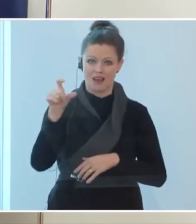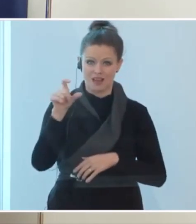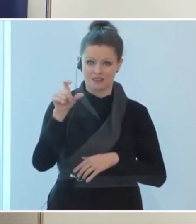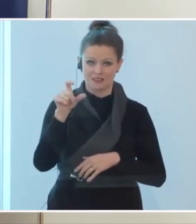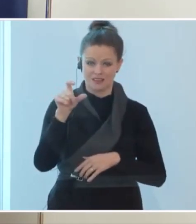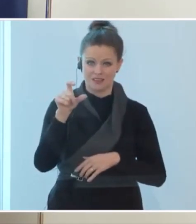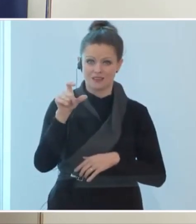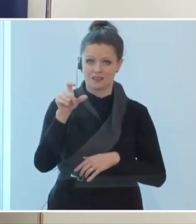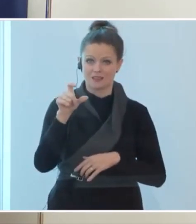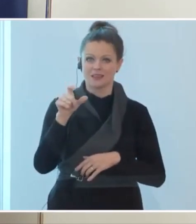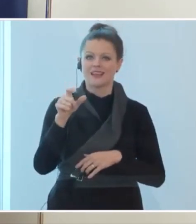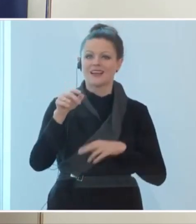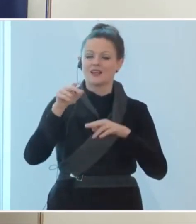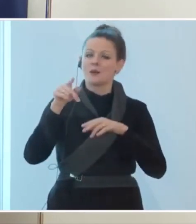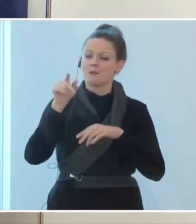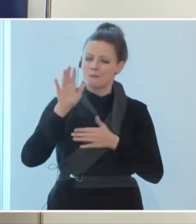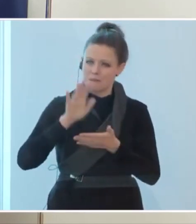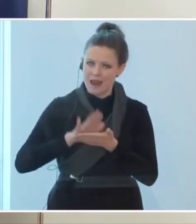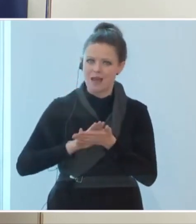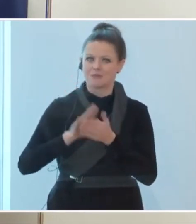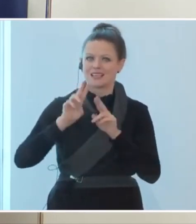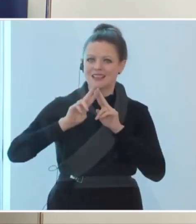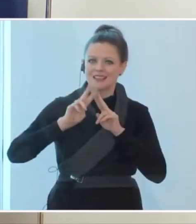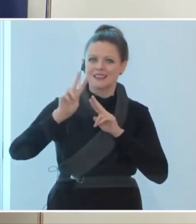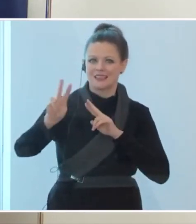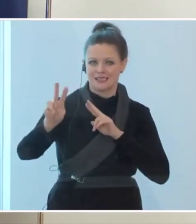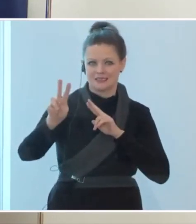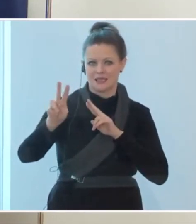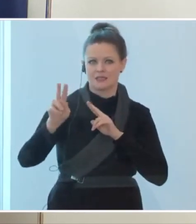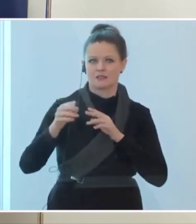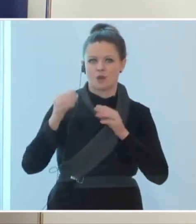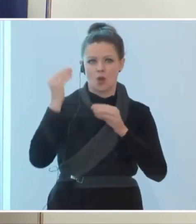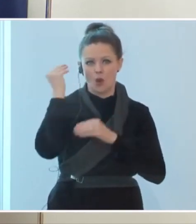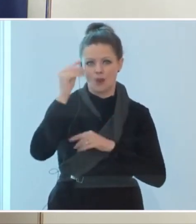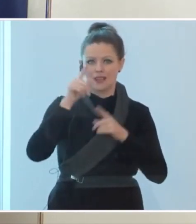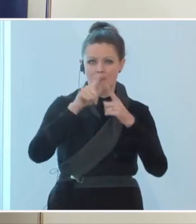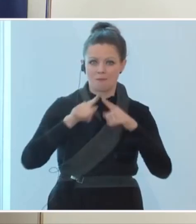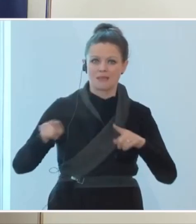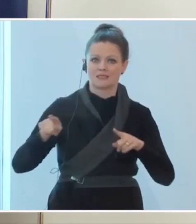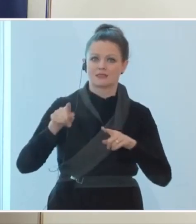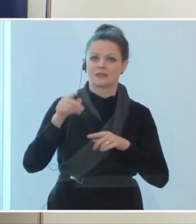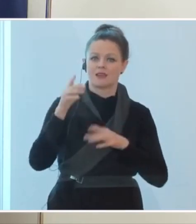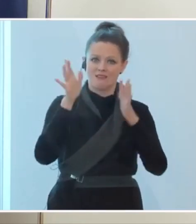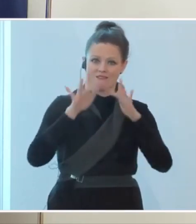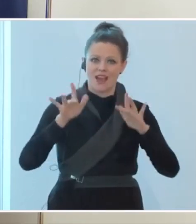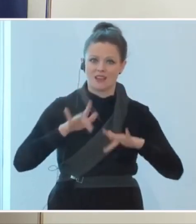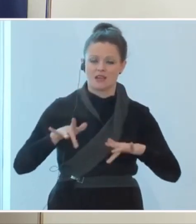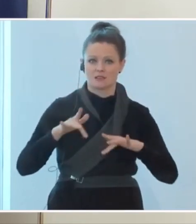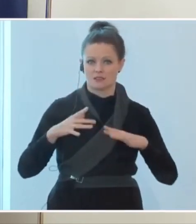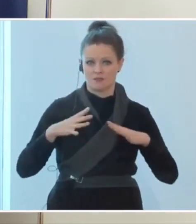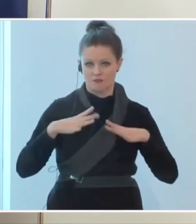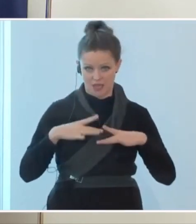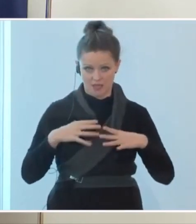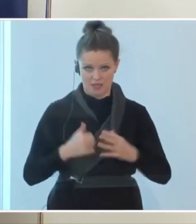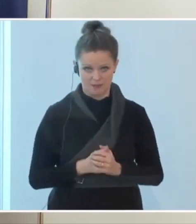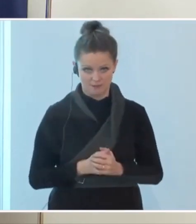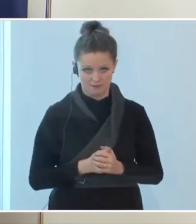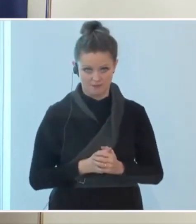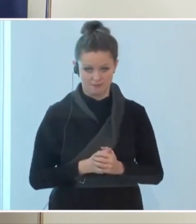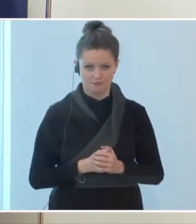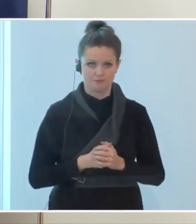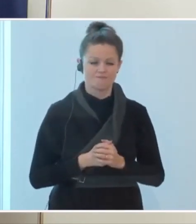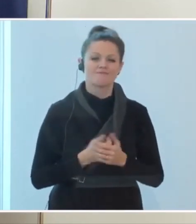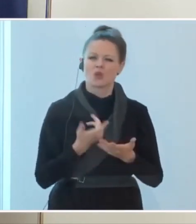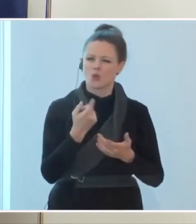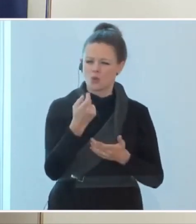den Weihnachtsferien im Distance-Learning. Alle Details auch zu den Sicherheitsmaßnahmen an den Schulen, wie zum Beispiel das Tragen